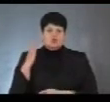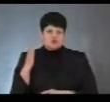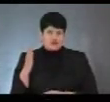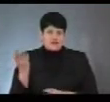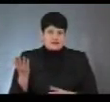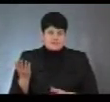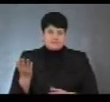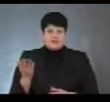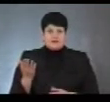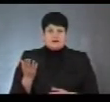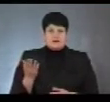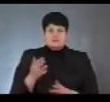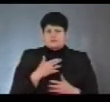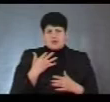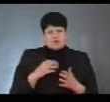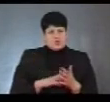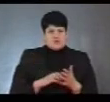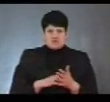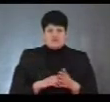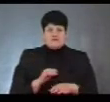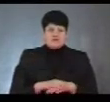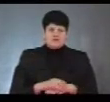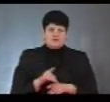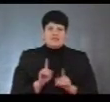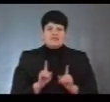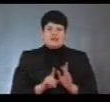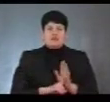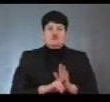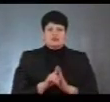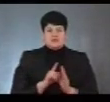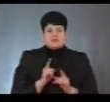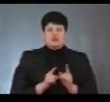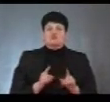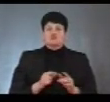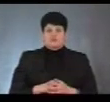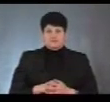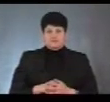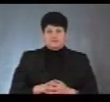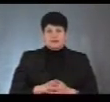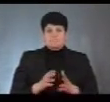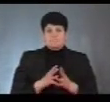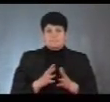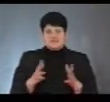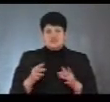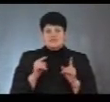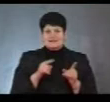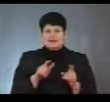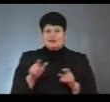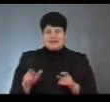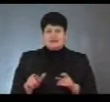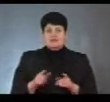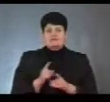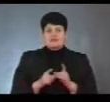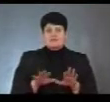з багатьох причин зараз, фактично, тільки вони починаються змінювати. Чому? Тому що, переважна більшість тих людей, які змінюють місце